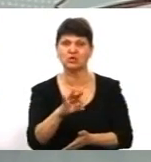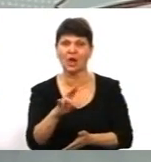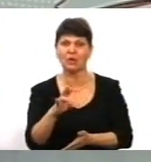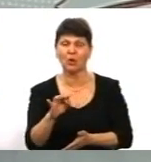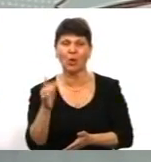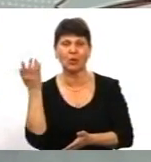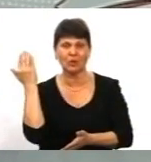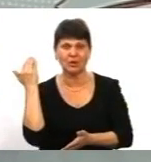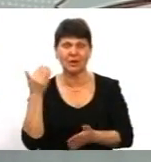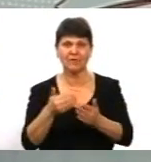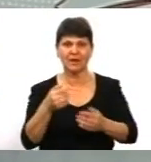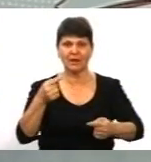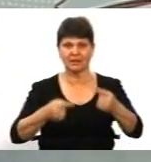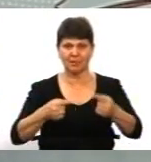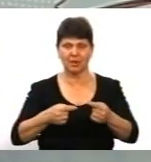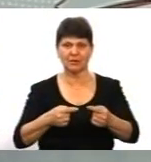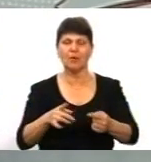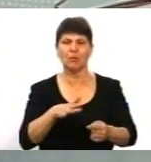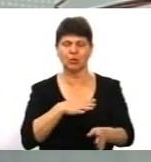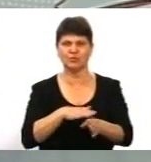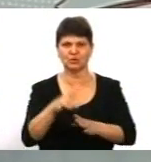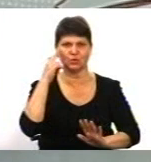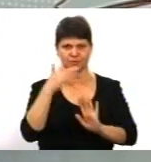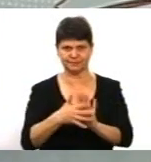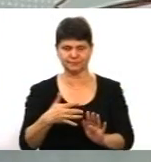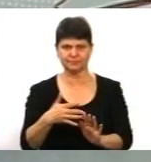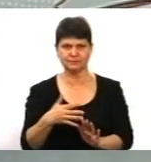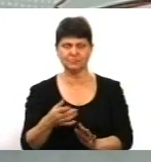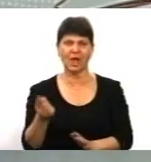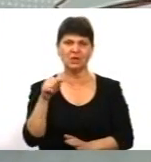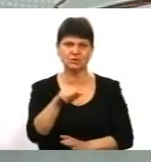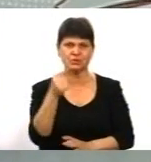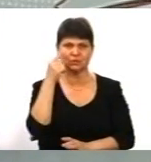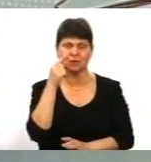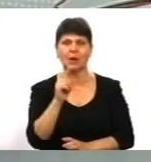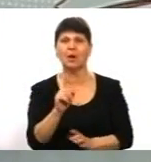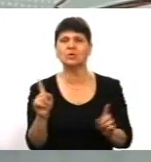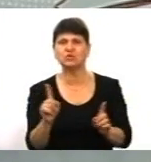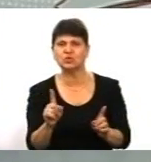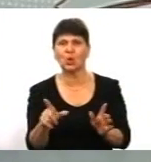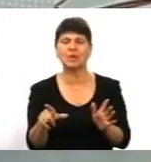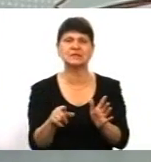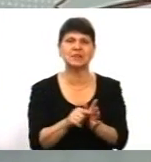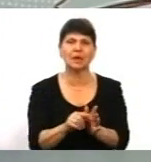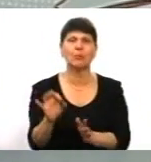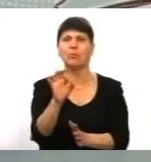був абсолютно зрозумілий з точки зору того, що, з ким, як і про що розмовляти.